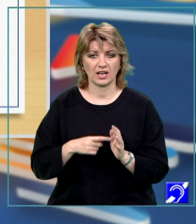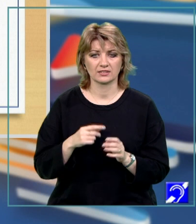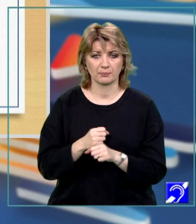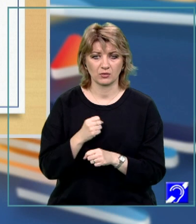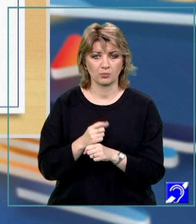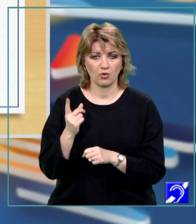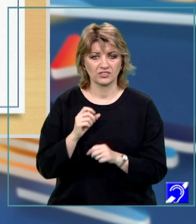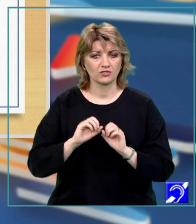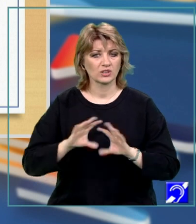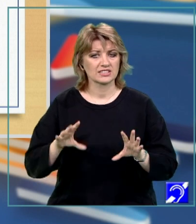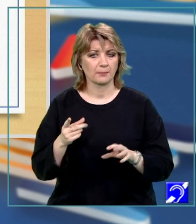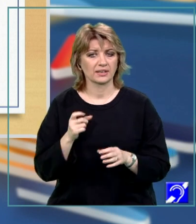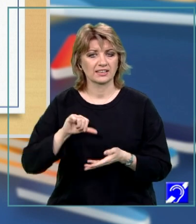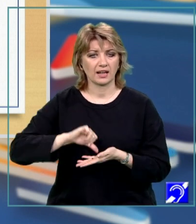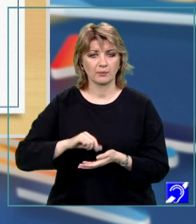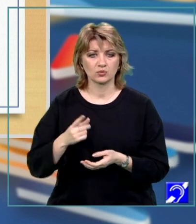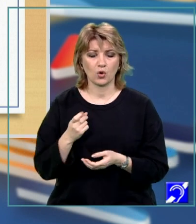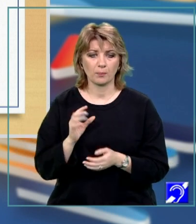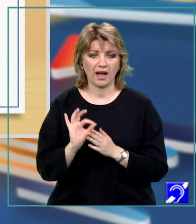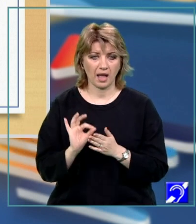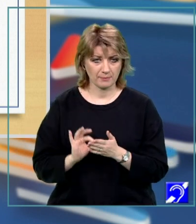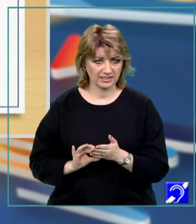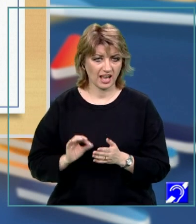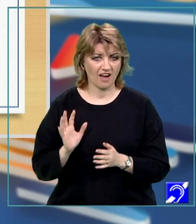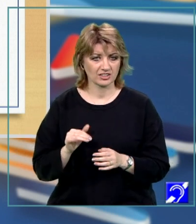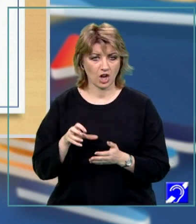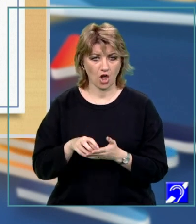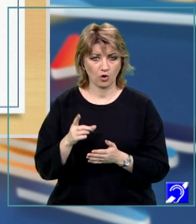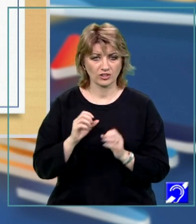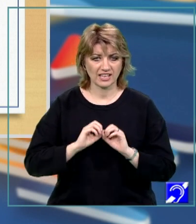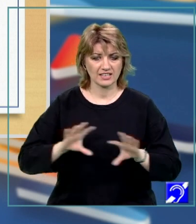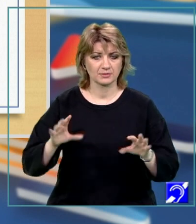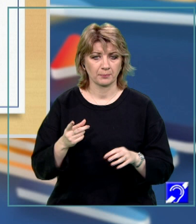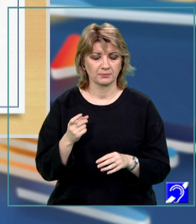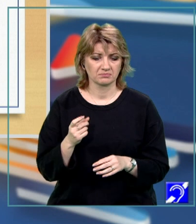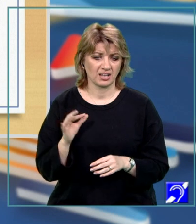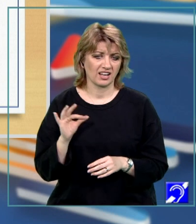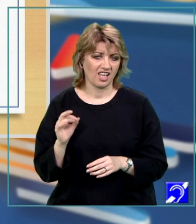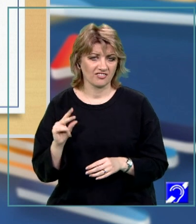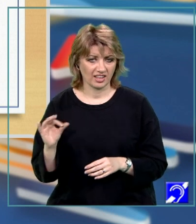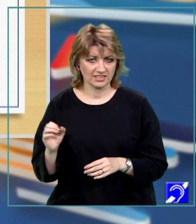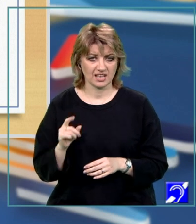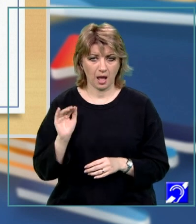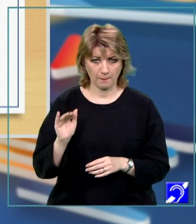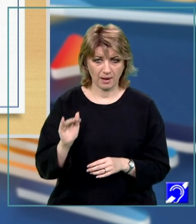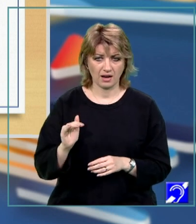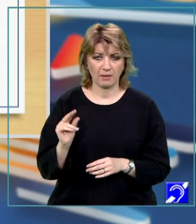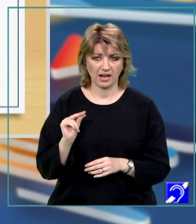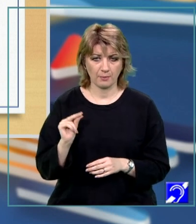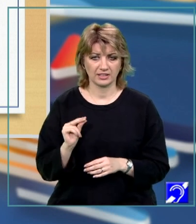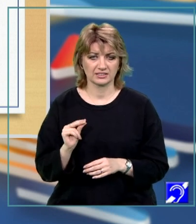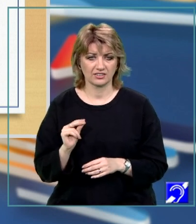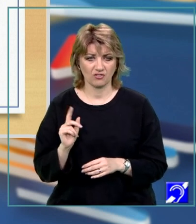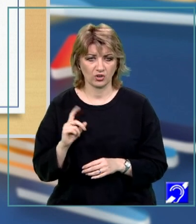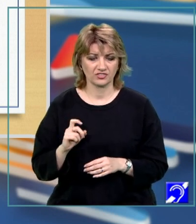prelucrărilor pot fi furnizate prin intermediul unor parametri, având loc o transmitere prin referință. La apel, parametrii efectivi vor fi